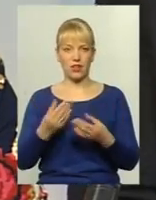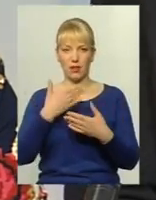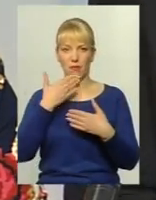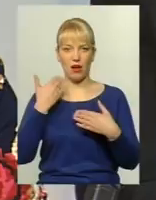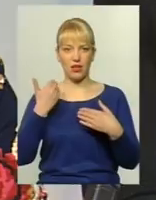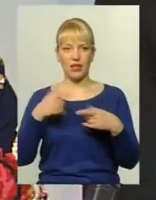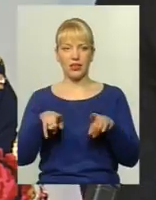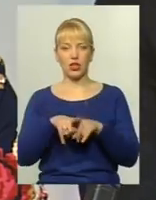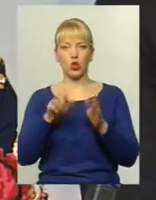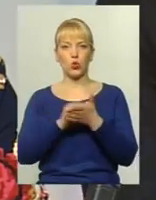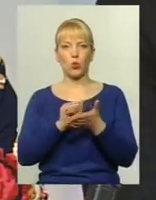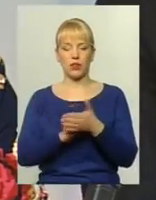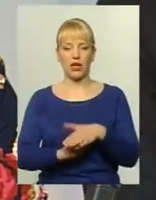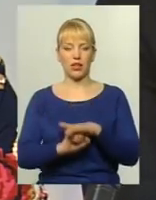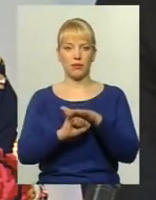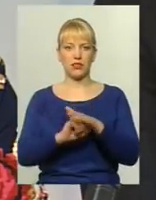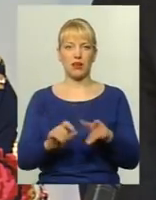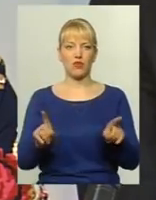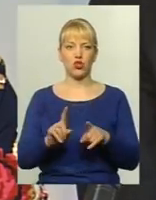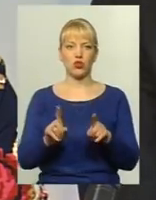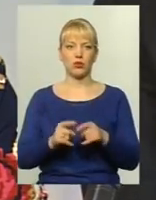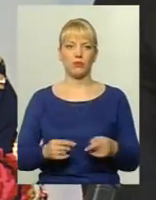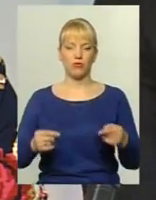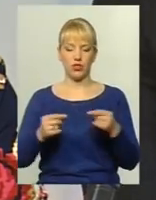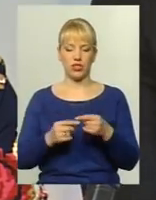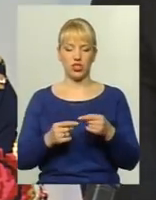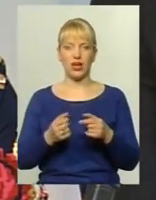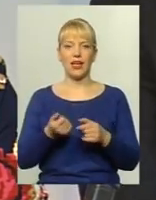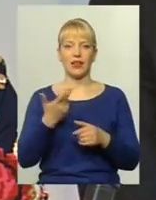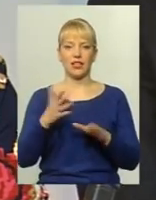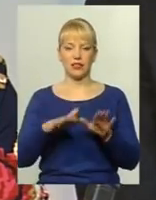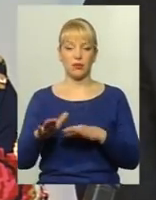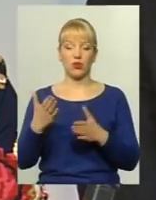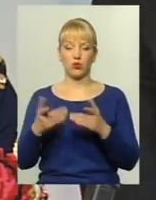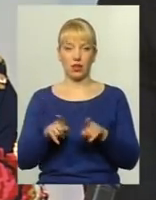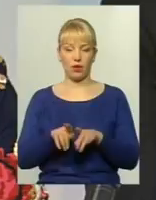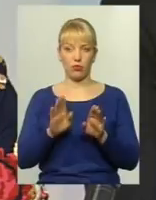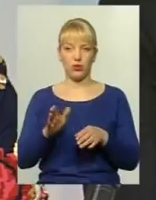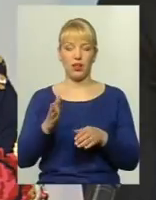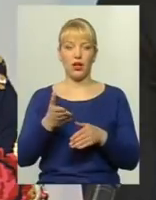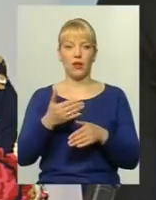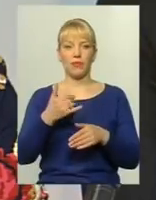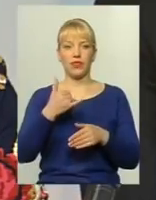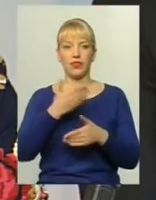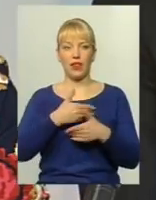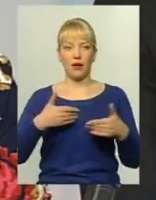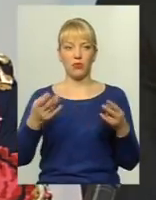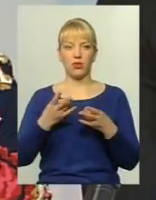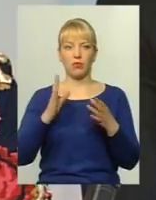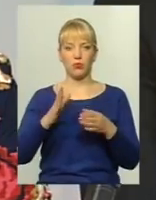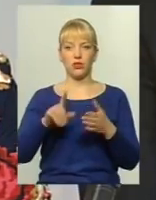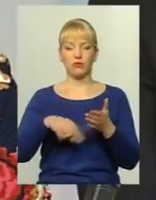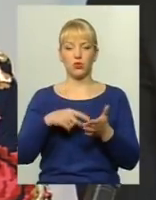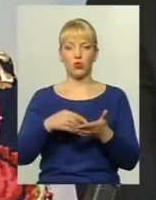документальних підстав, щоб визначені кількість місць. Якщо таке буде, то нам потрібно буде з міського